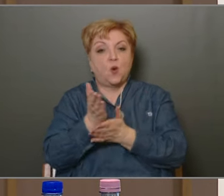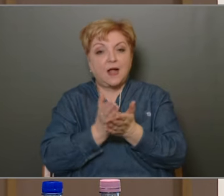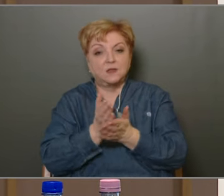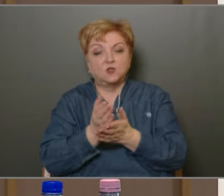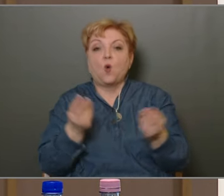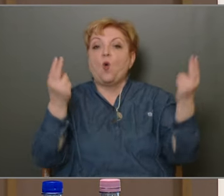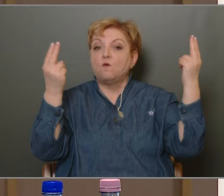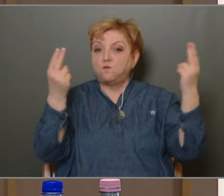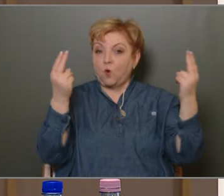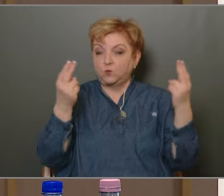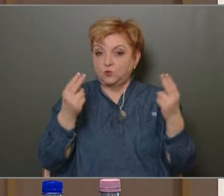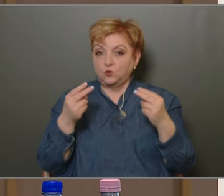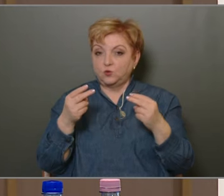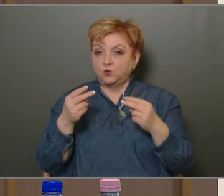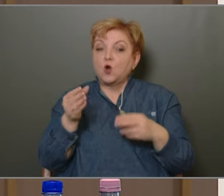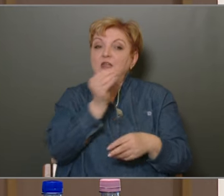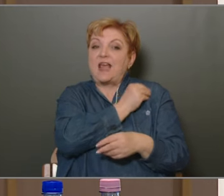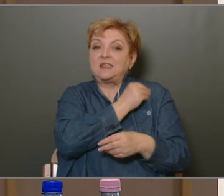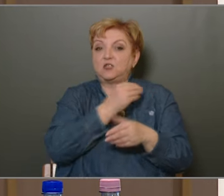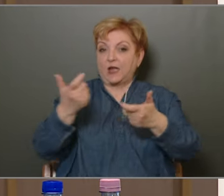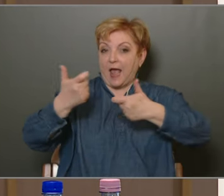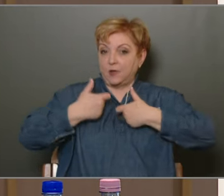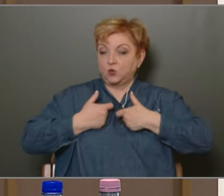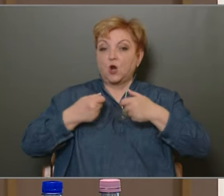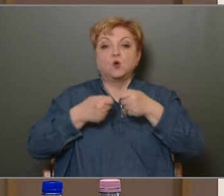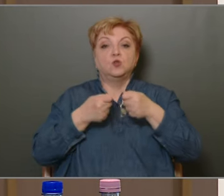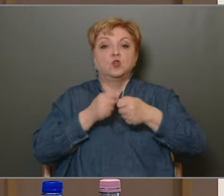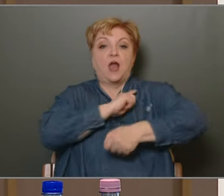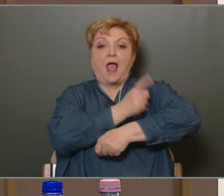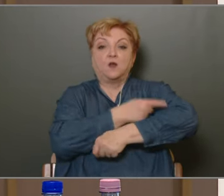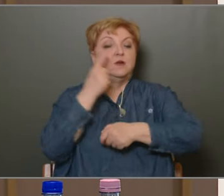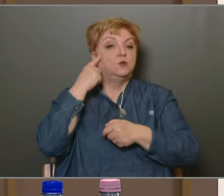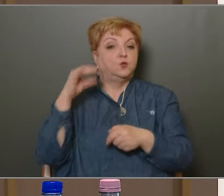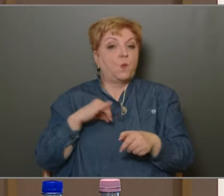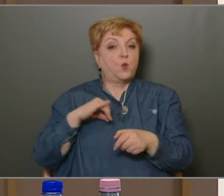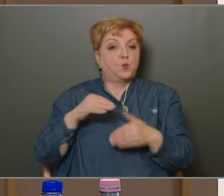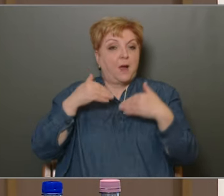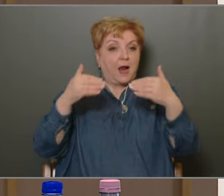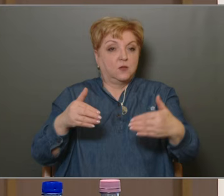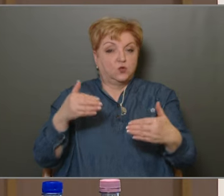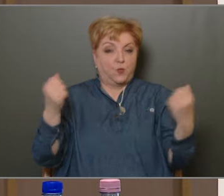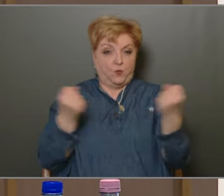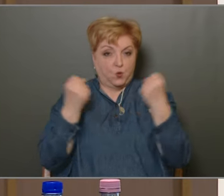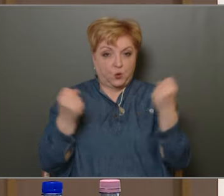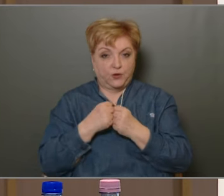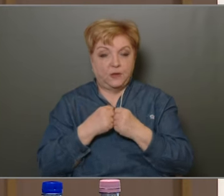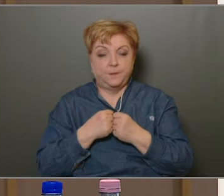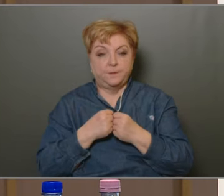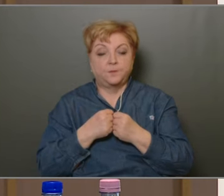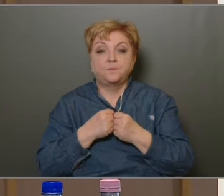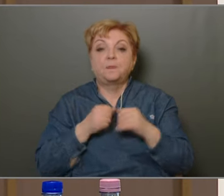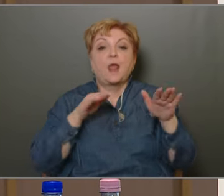ez mind fontos ahhoz a jelzések, hogy eljussanak És hogy közös erővel tudjunk a bűnmegelőzés területén működni A